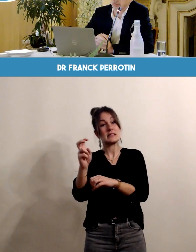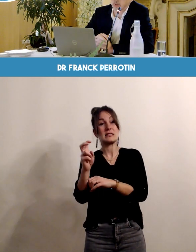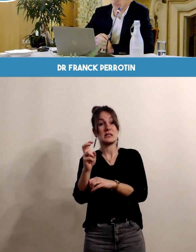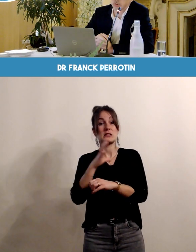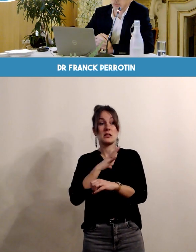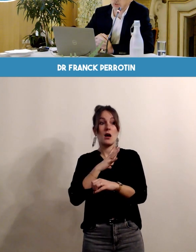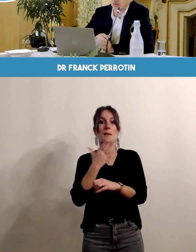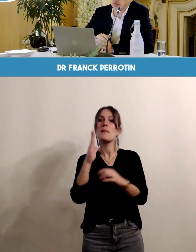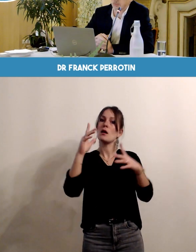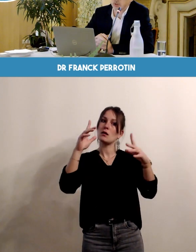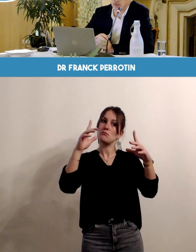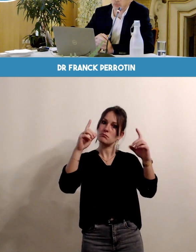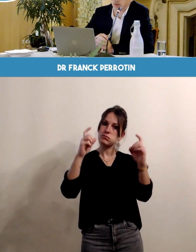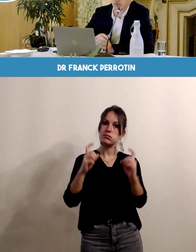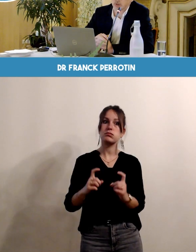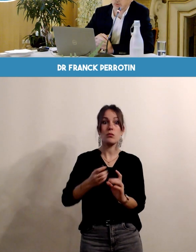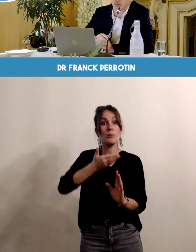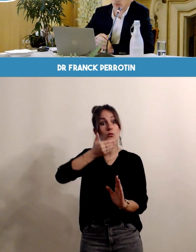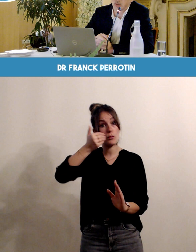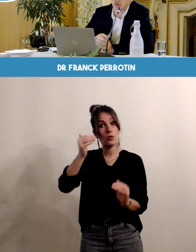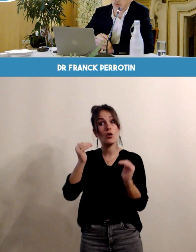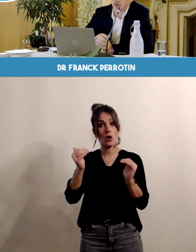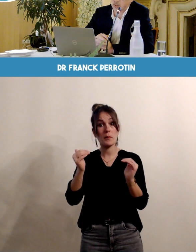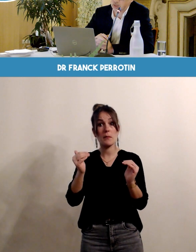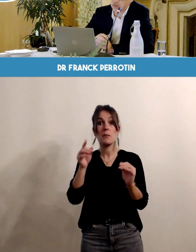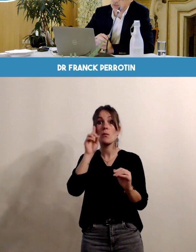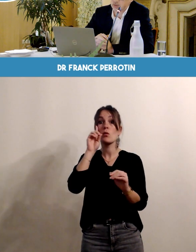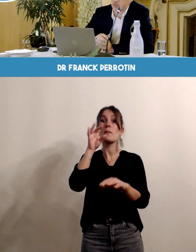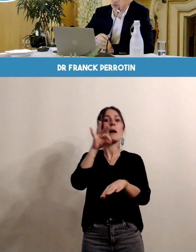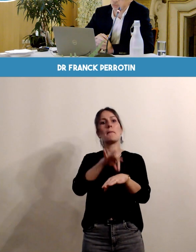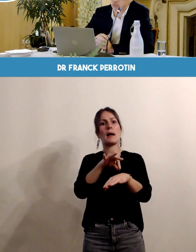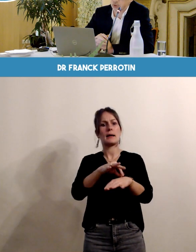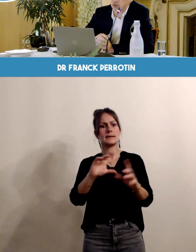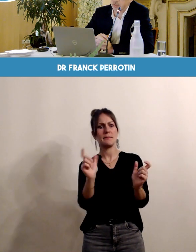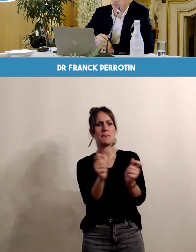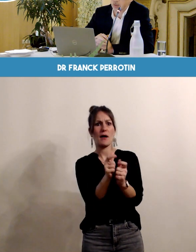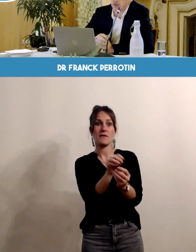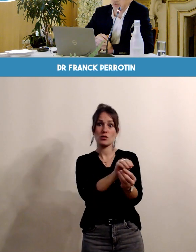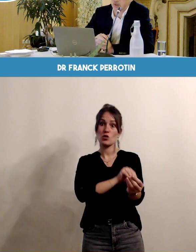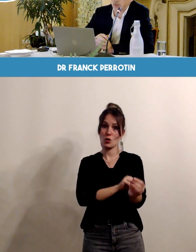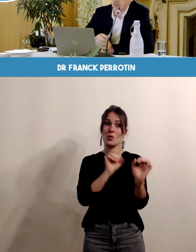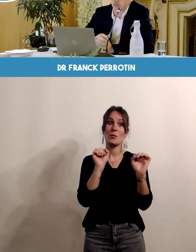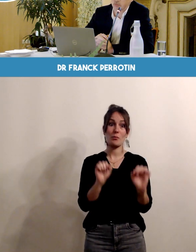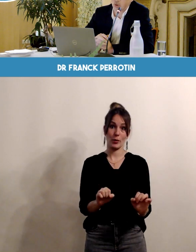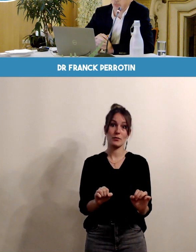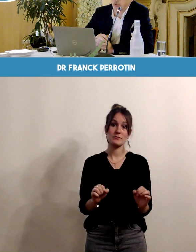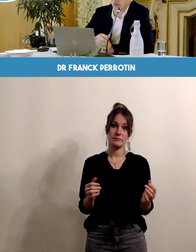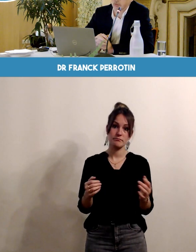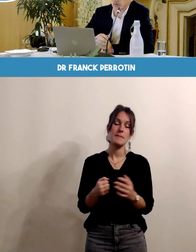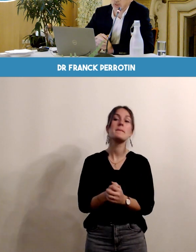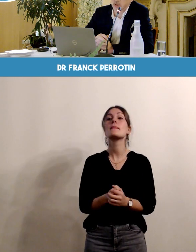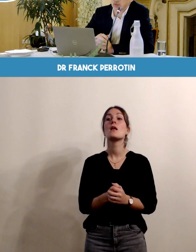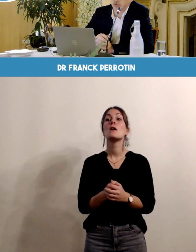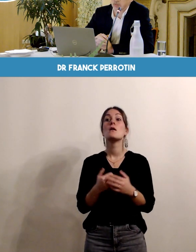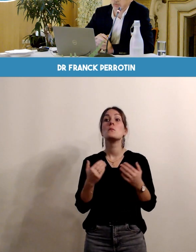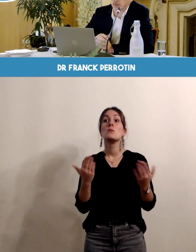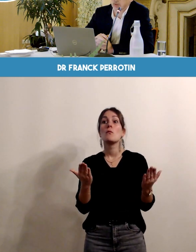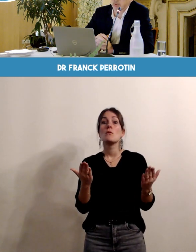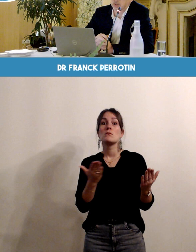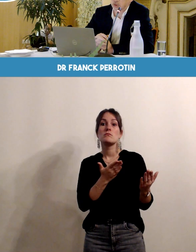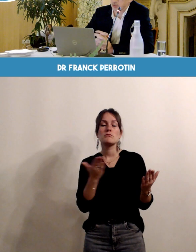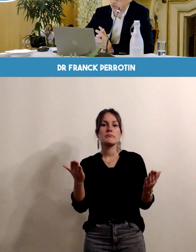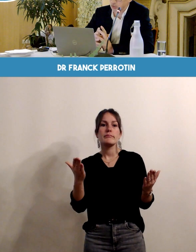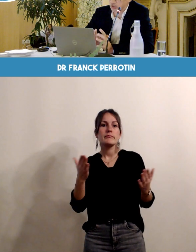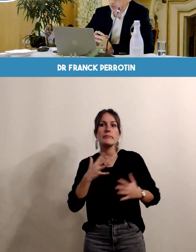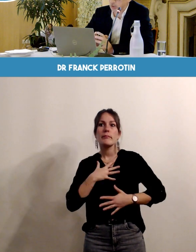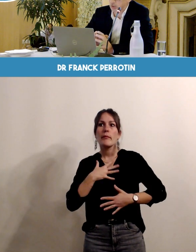particulier avec la possibilité de dépister précocement certaines pathologies qu'il ne fallait pas trop avoir peur de ces